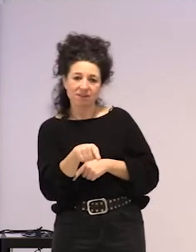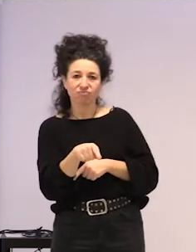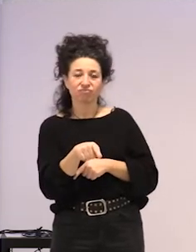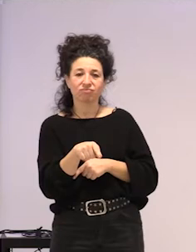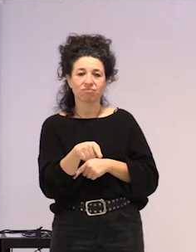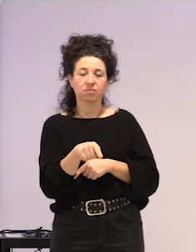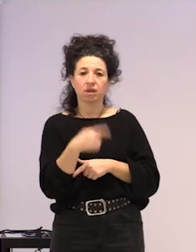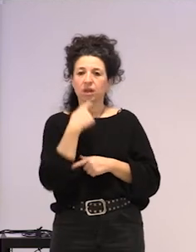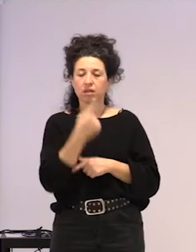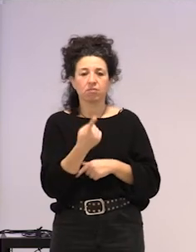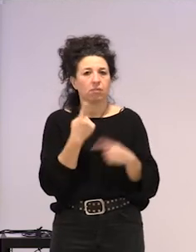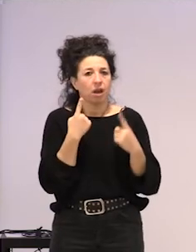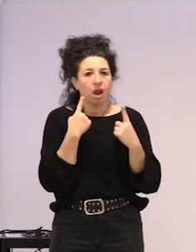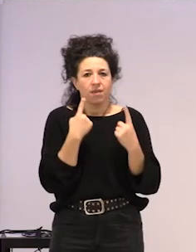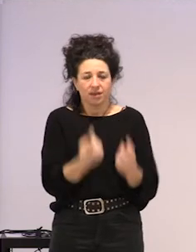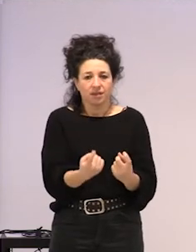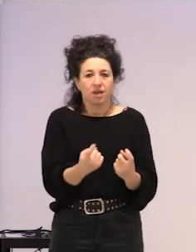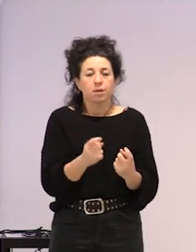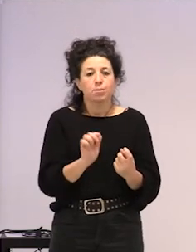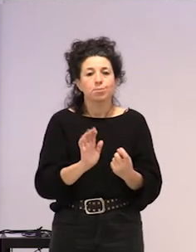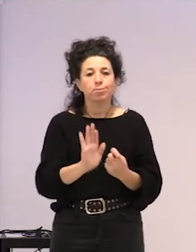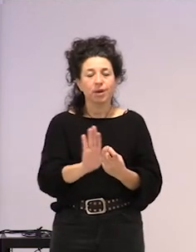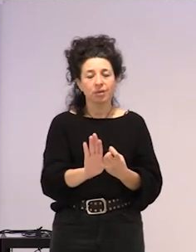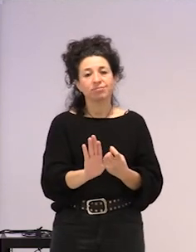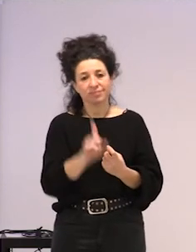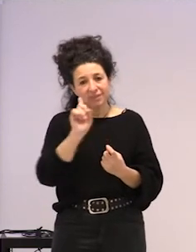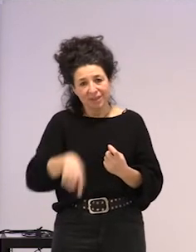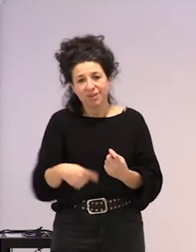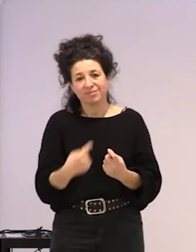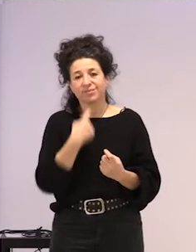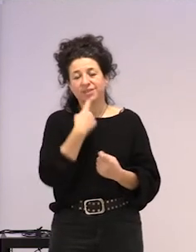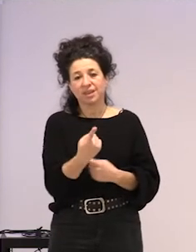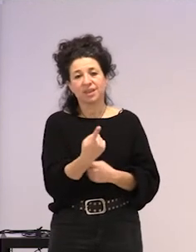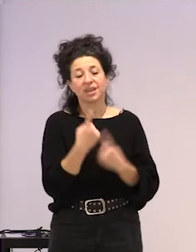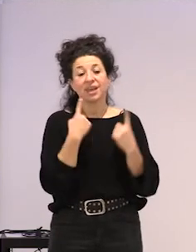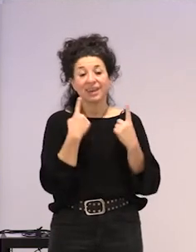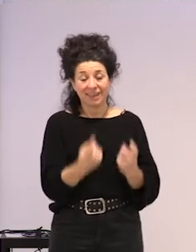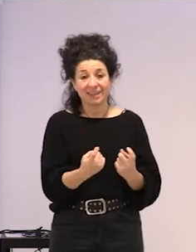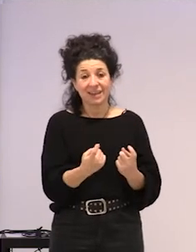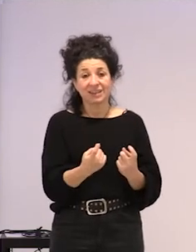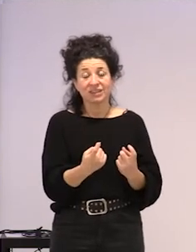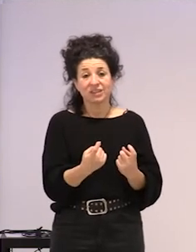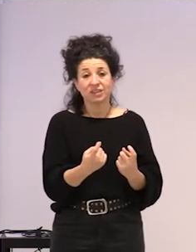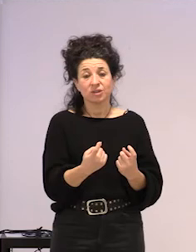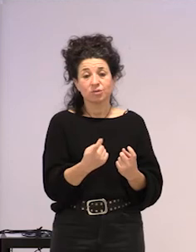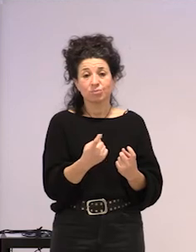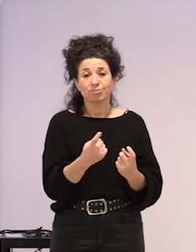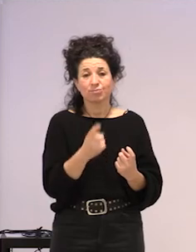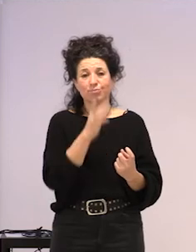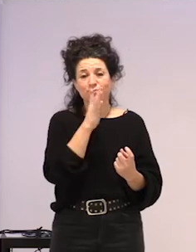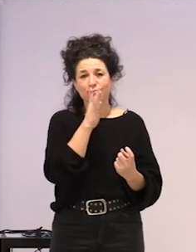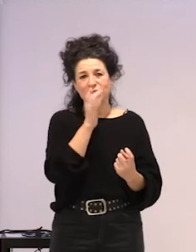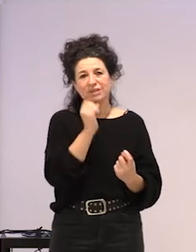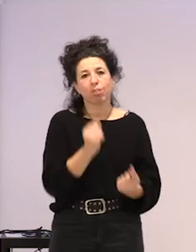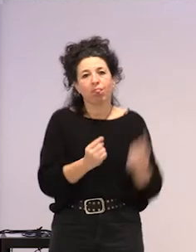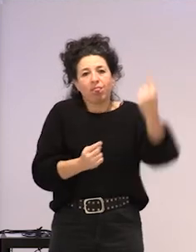oso beharrezkoak direla, baina, garaiek esate zuten ere, beharrezkoa da, karo azkenean, oso puntualak direla,